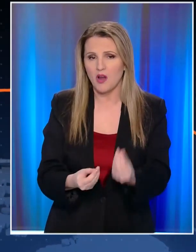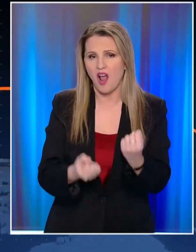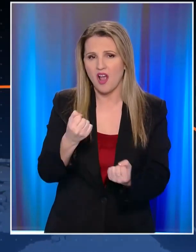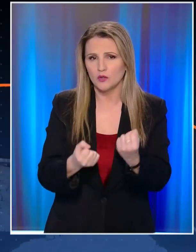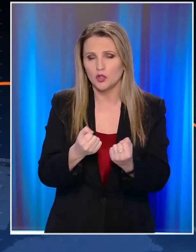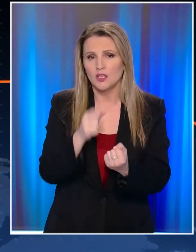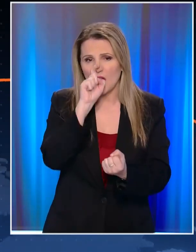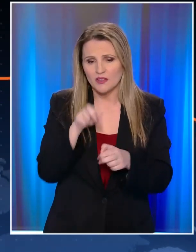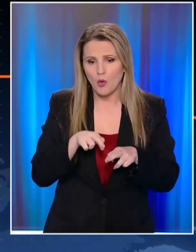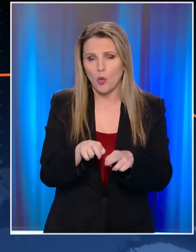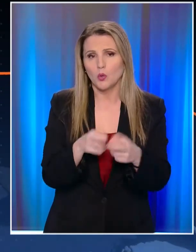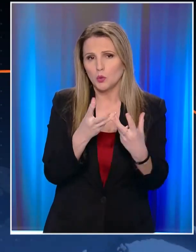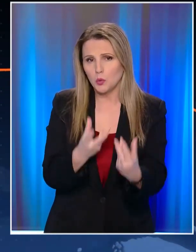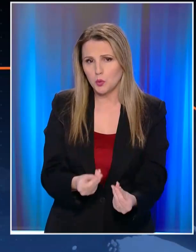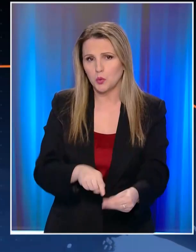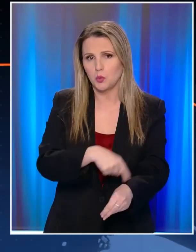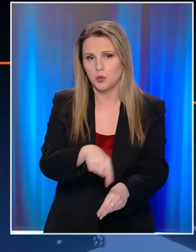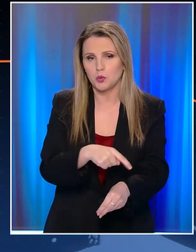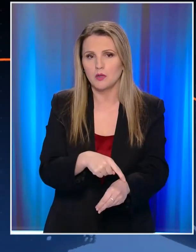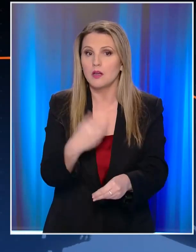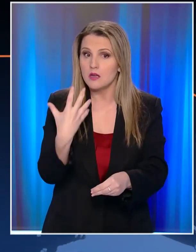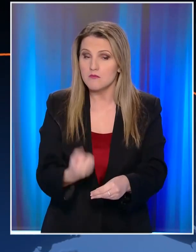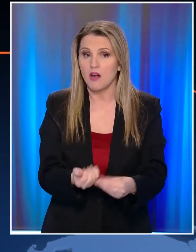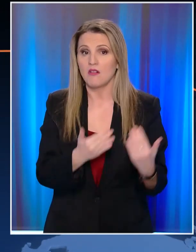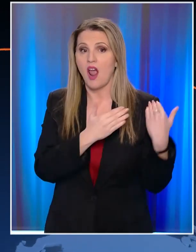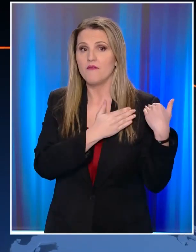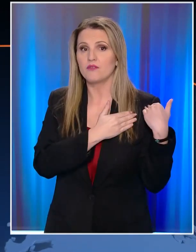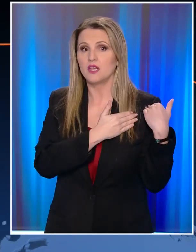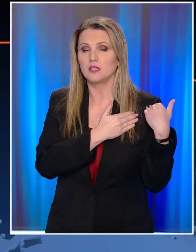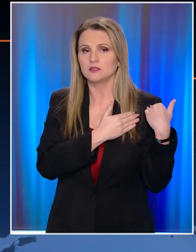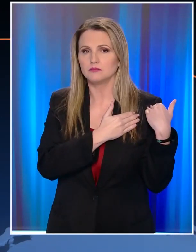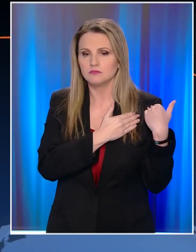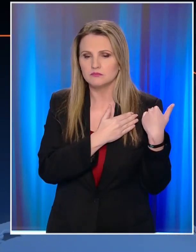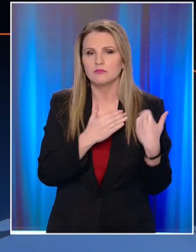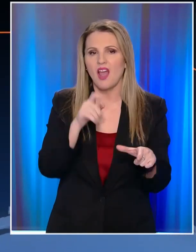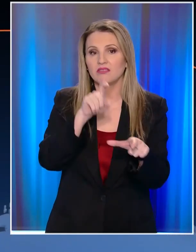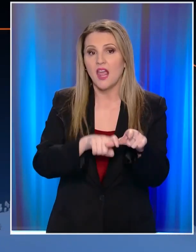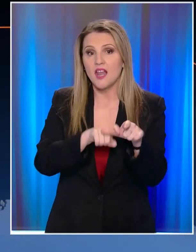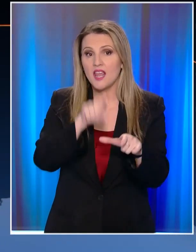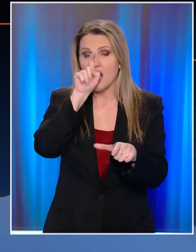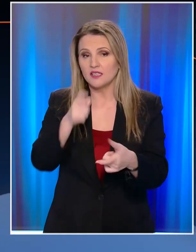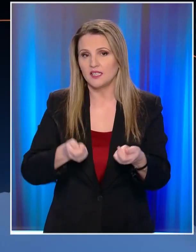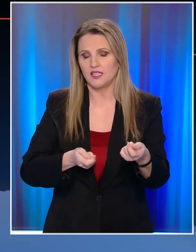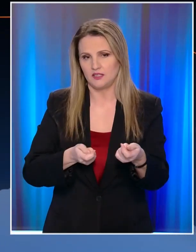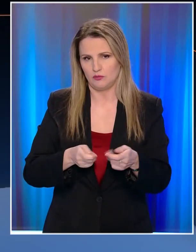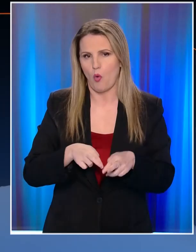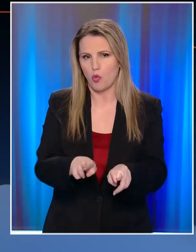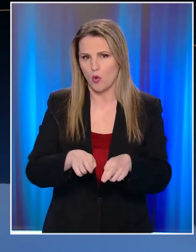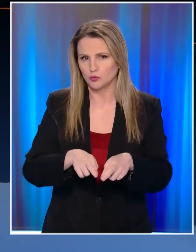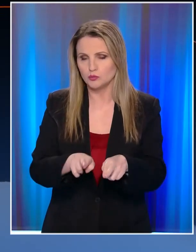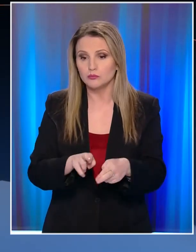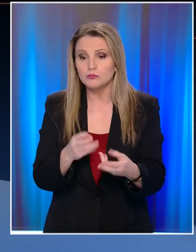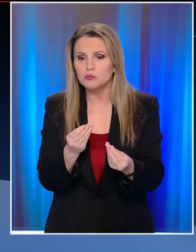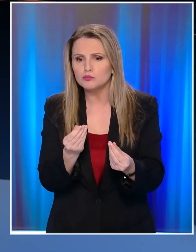στην Αττική Οδό. Υπάρχουν σαφέστατες ευθύνες στον παραχωρησιούχο για τον τρόπο με τον οποίο